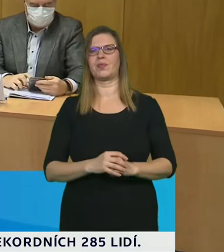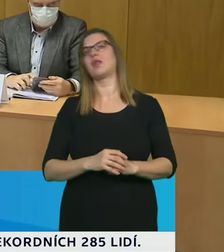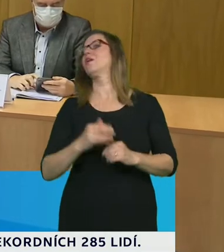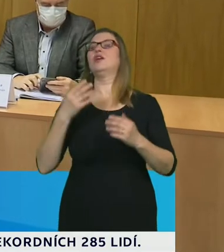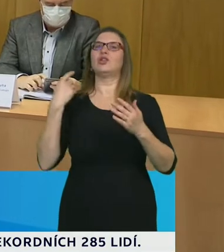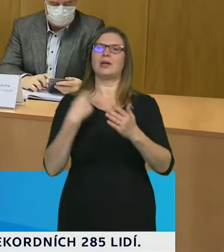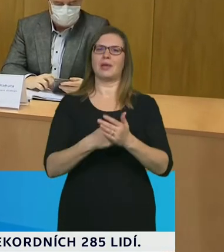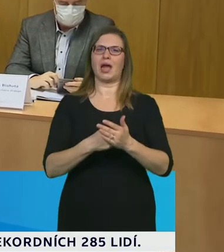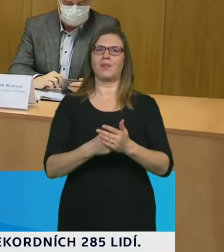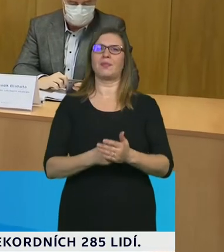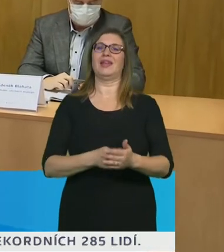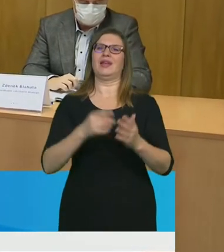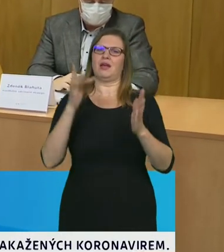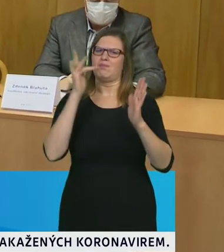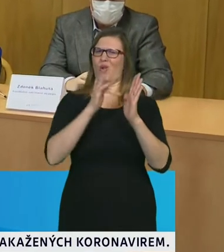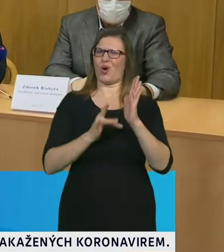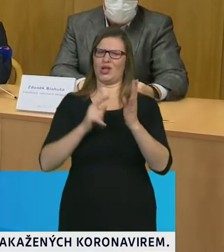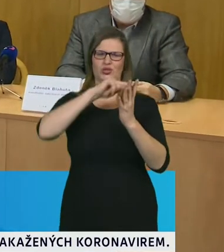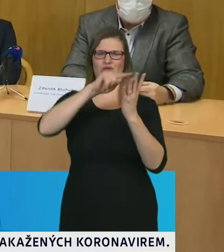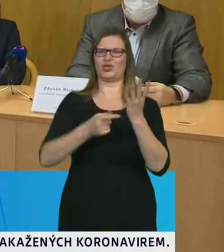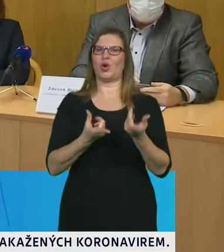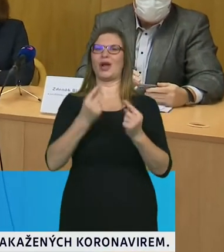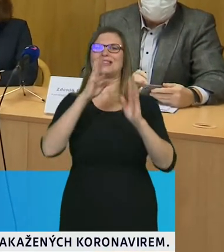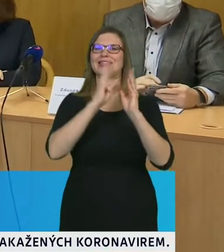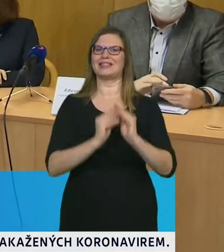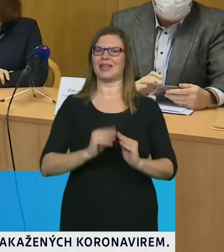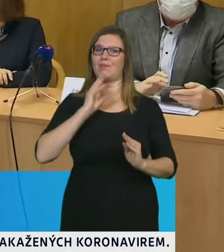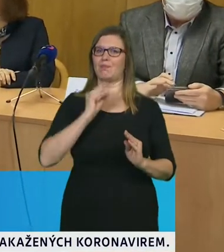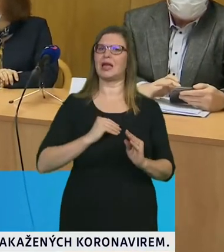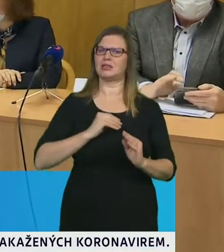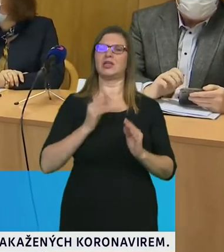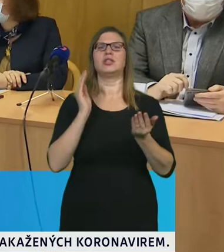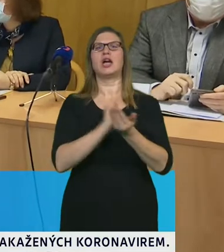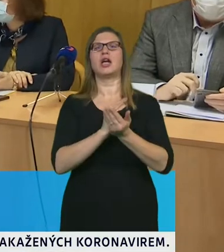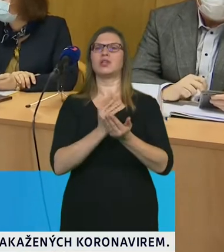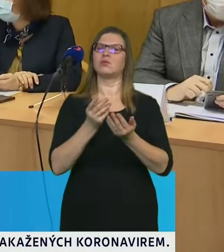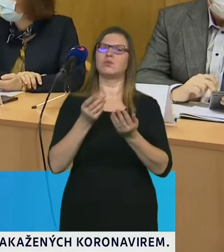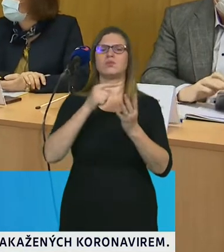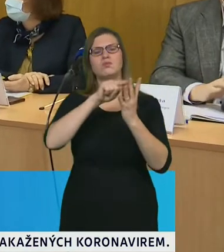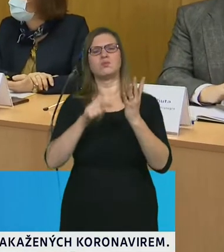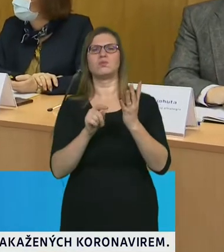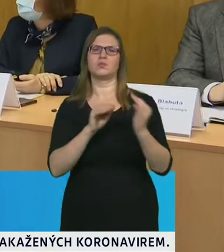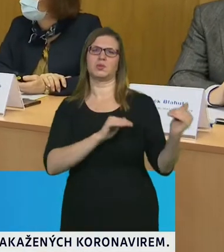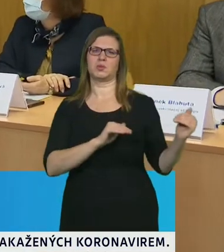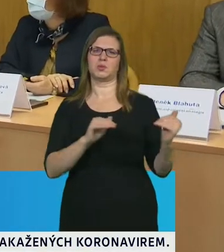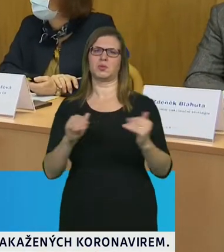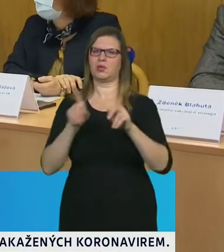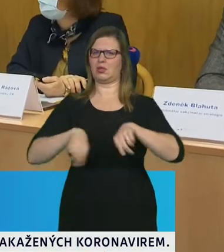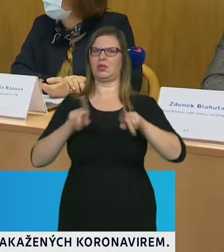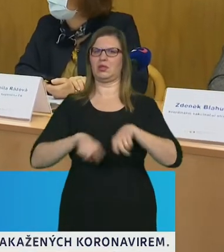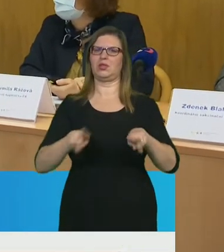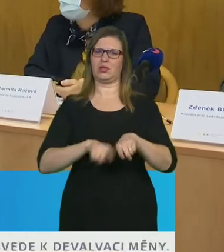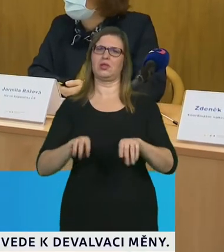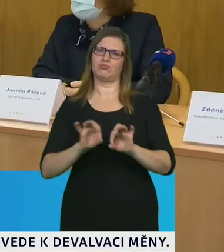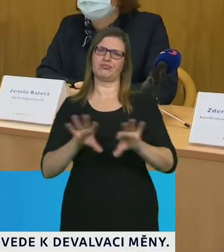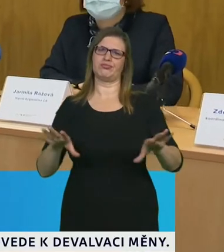systému je stabilní, nicméně i, protože tato data, jakkoliv je nepublikujeme také samozřejmě sledujeme. Pak,